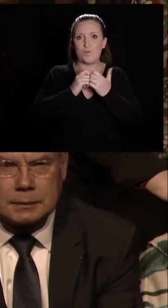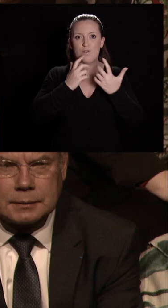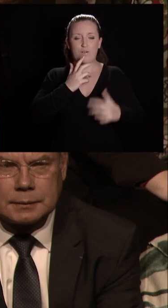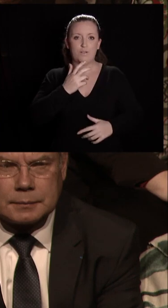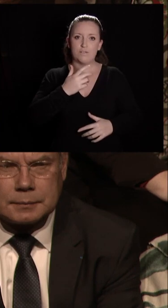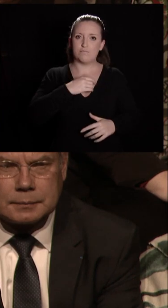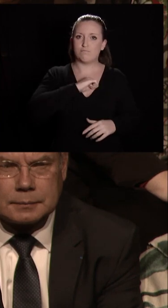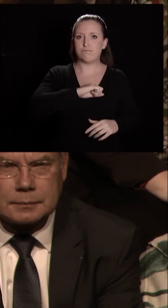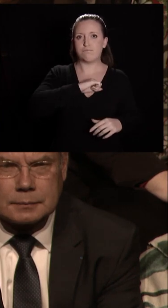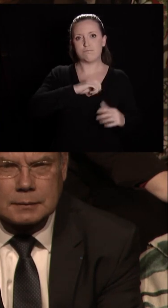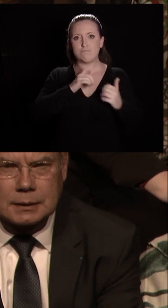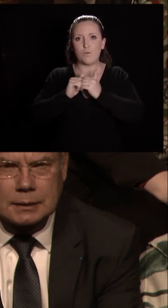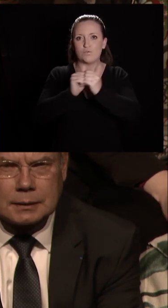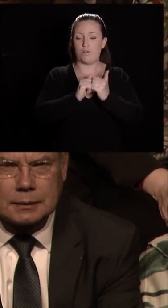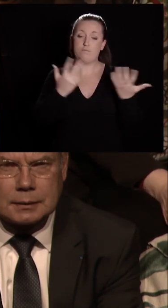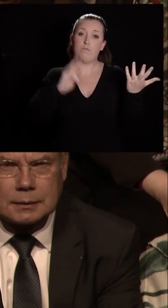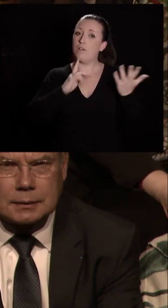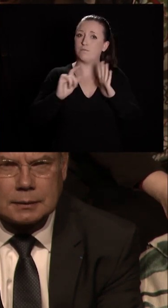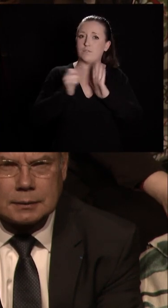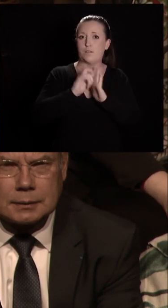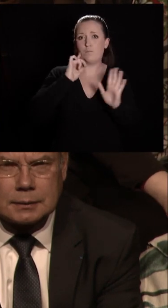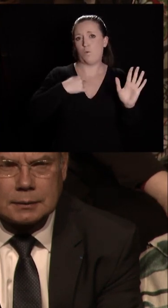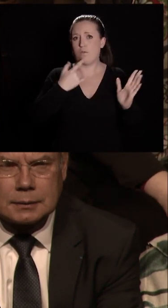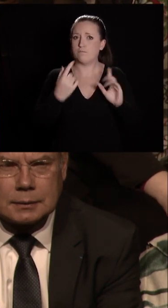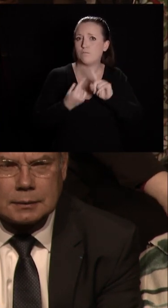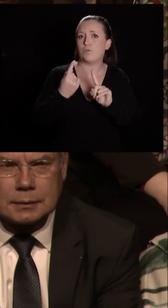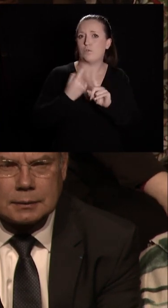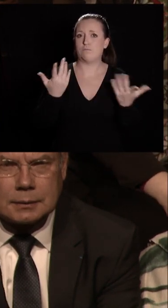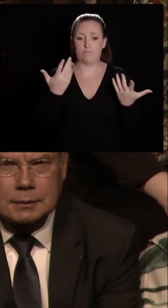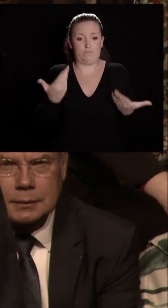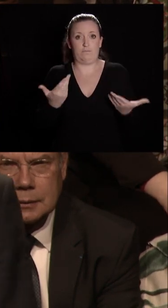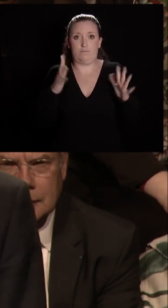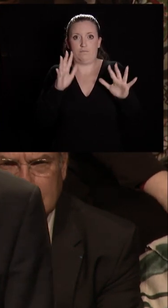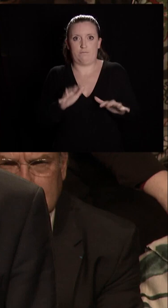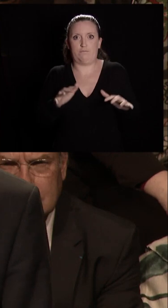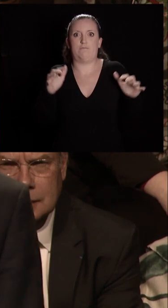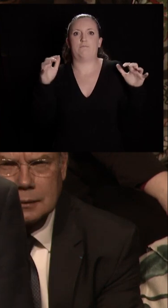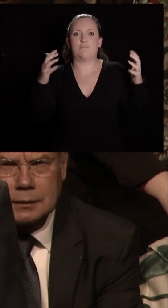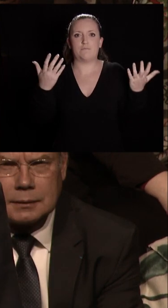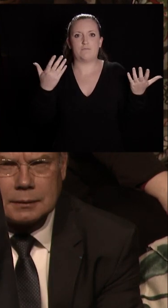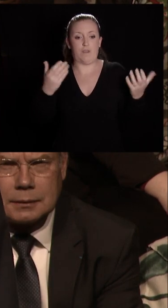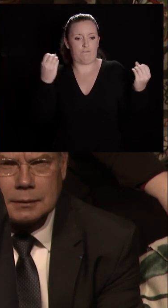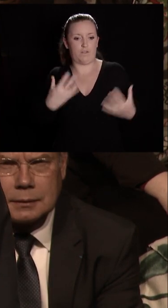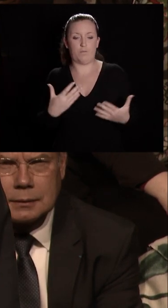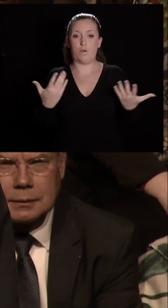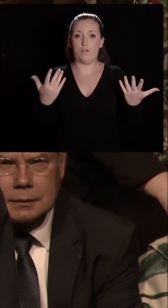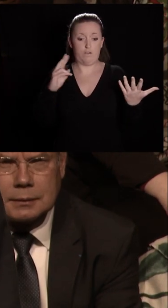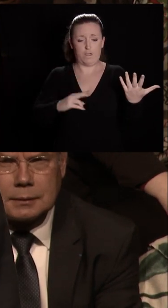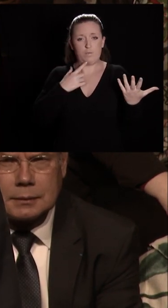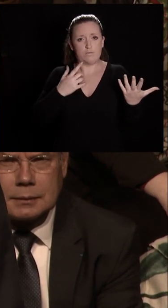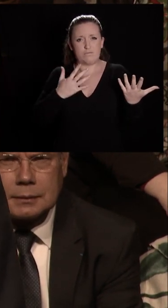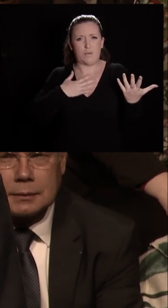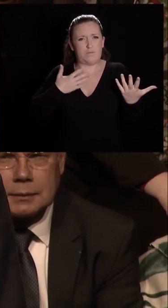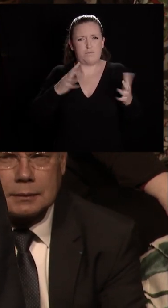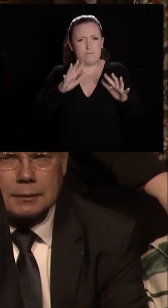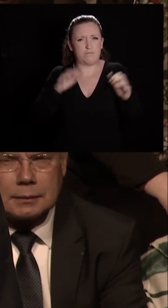toujours pour moi, pour nous, un instant privilégié. Cette manifestation, à laquelle je suis profondément attaché,